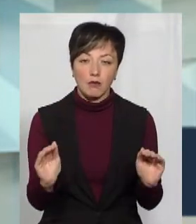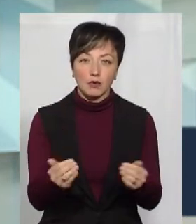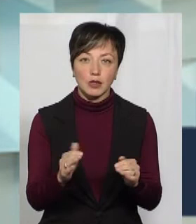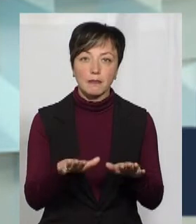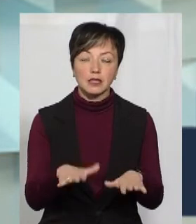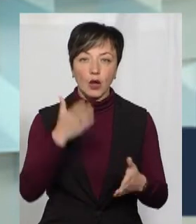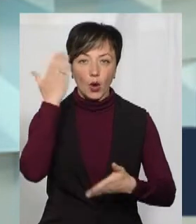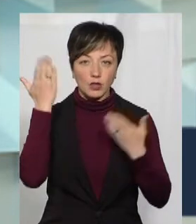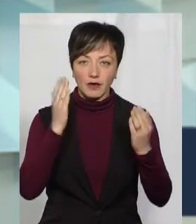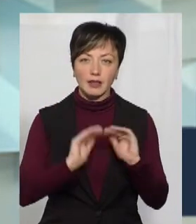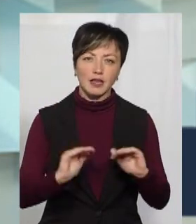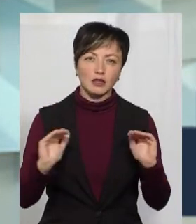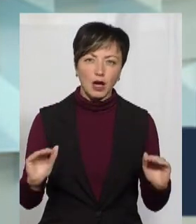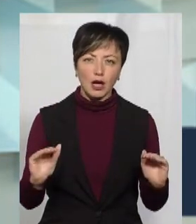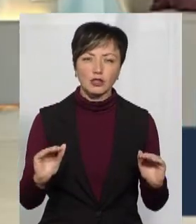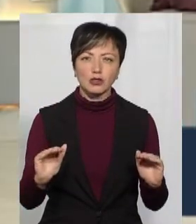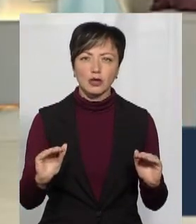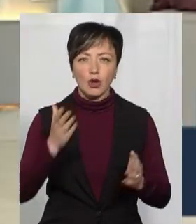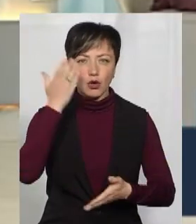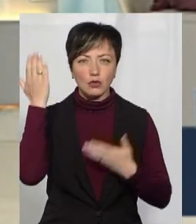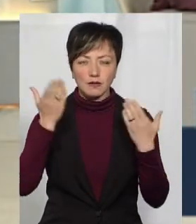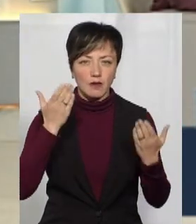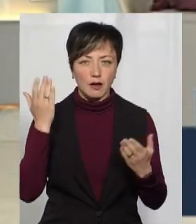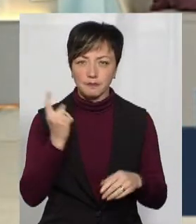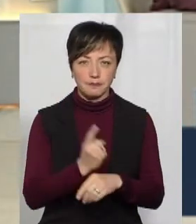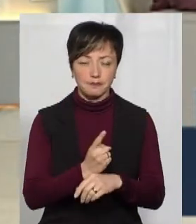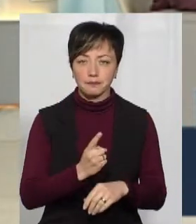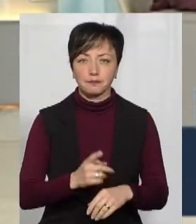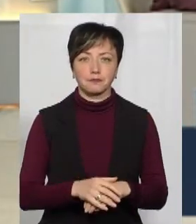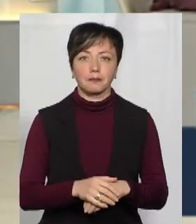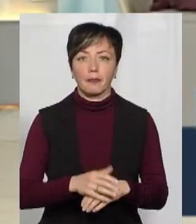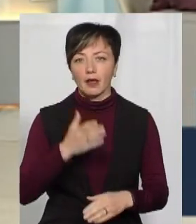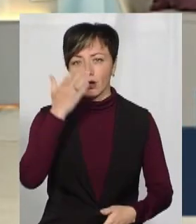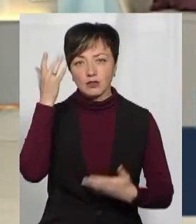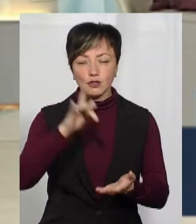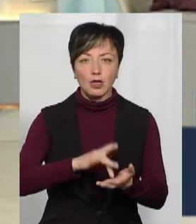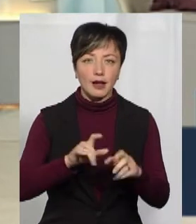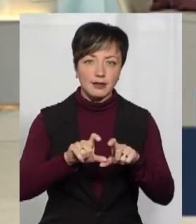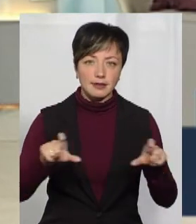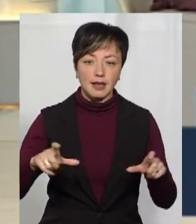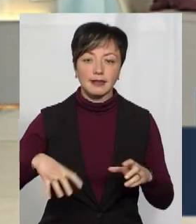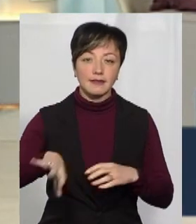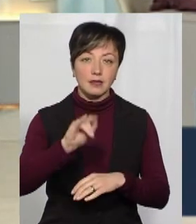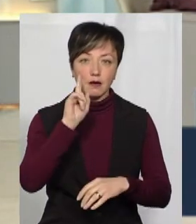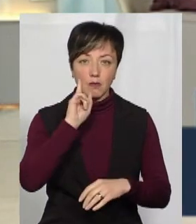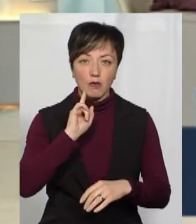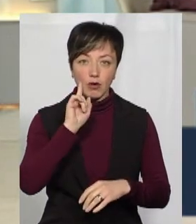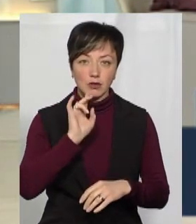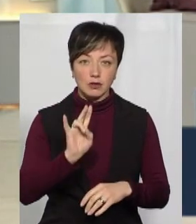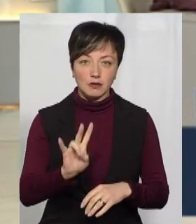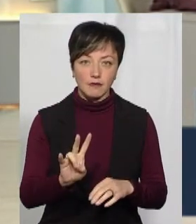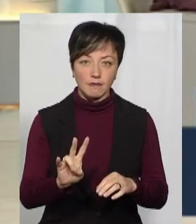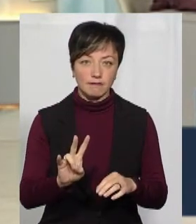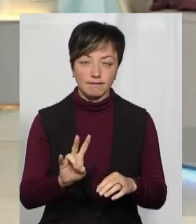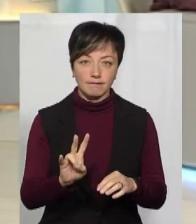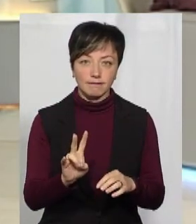місць розваг. Тобто, місця дитячих розваг, розважальні центри, всі вони поки що знаходяться під